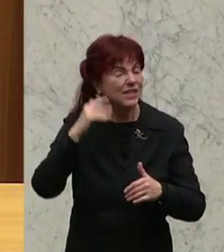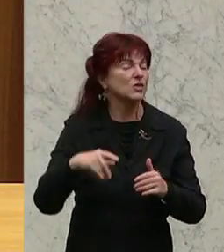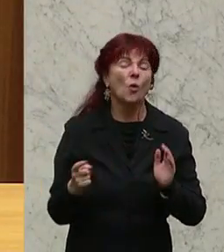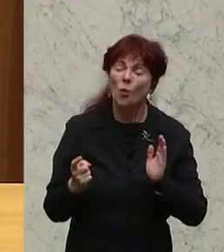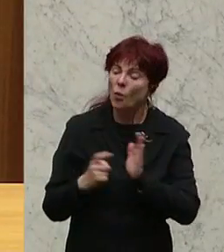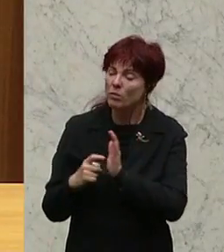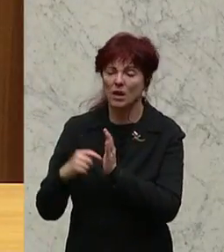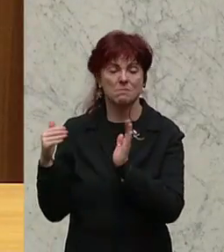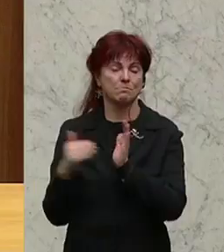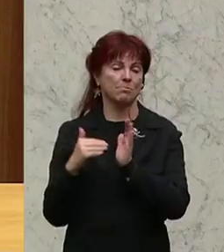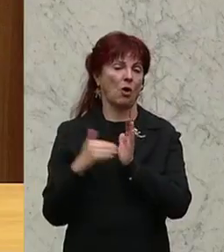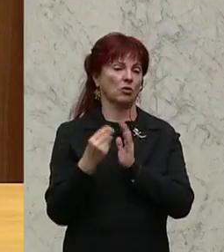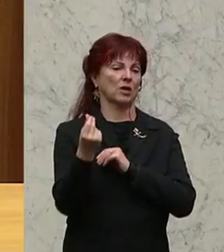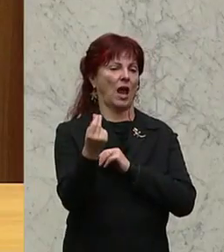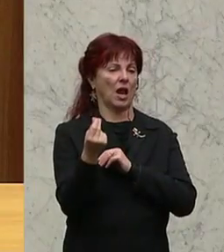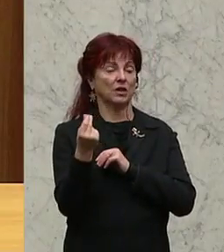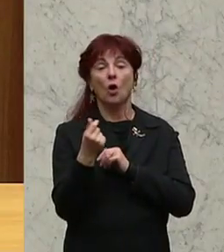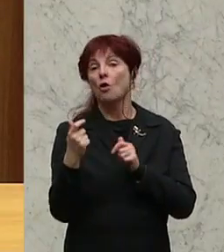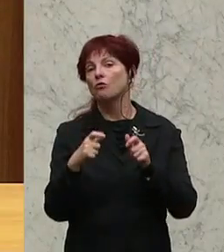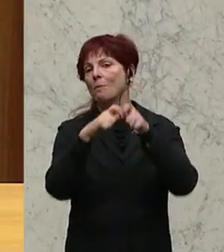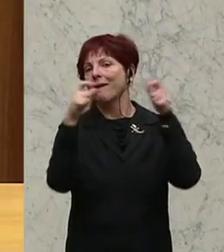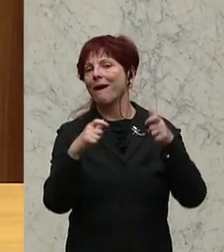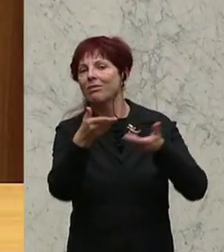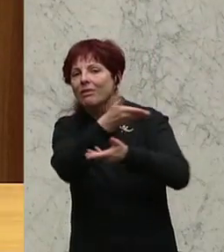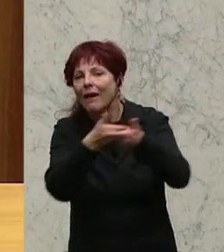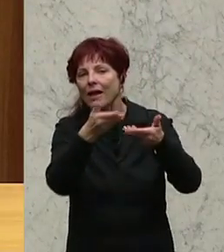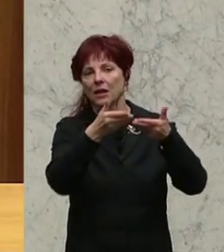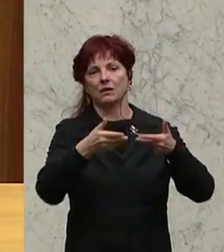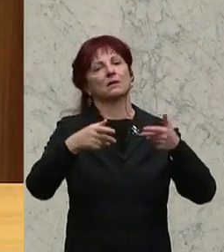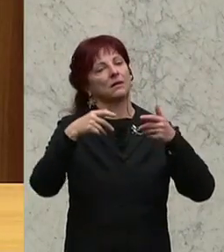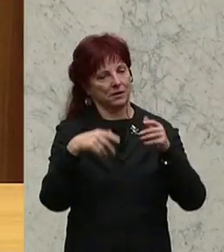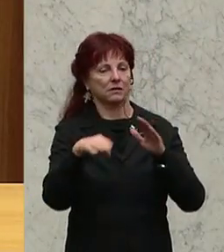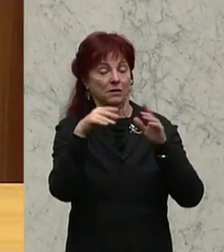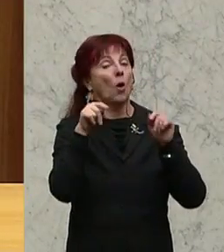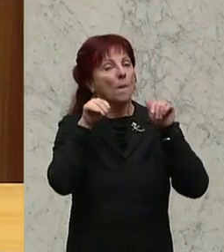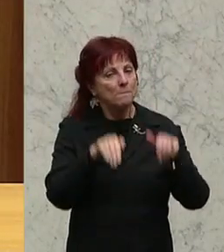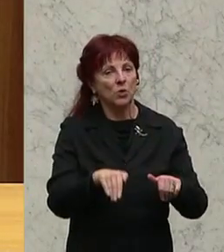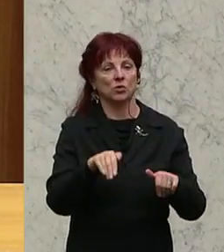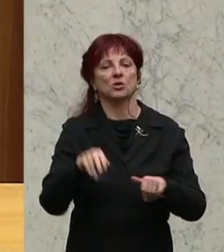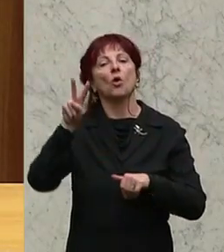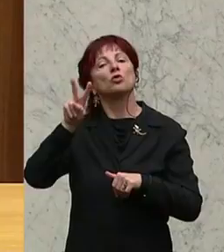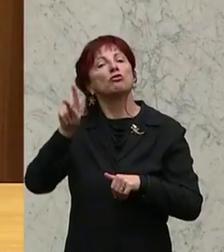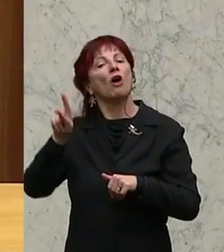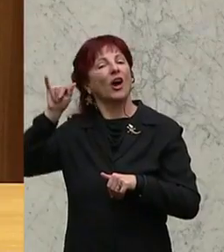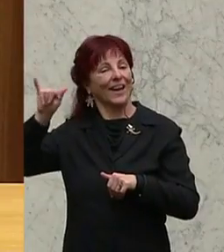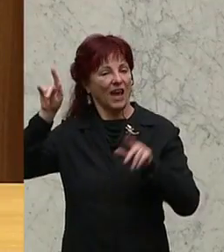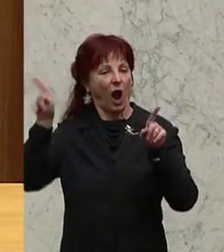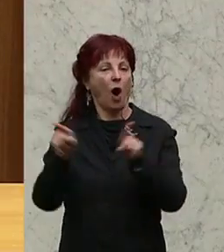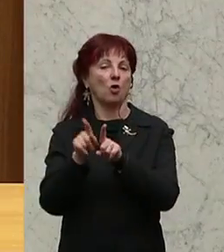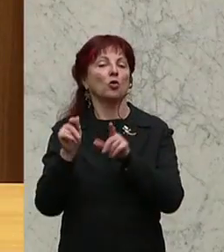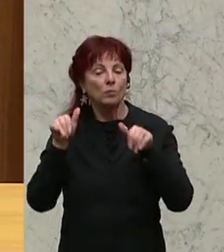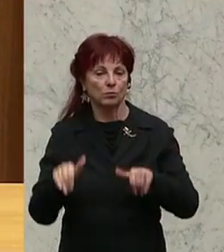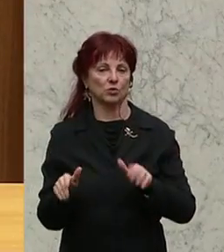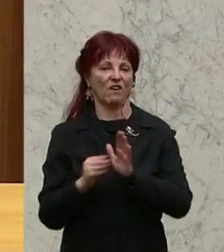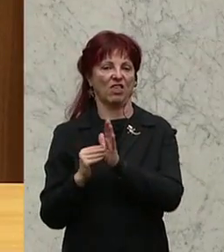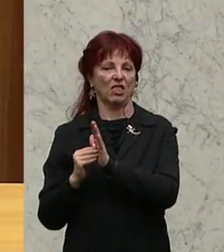diese Mittel, die also hier aus dem Kartellbereich kommen, für derartige Maßnahmen auch und dem VKI einzusetzen. Und ich darf auch Sie,